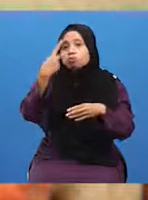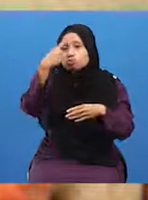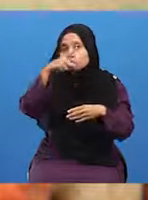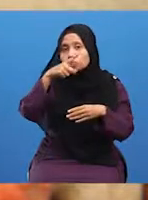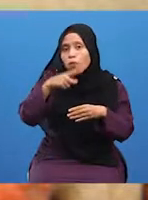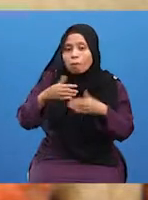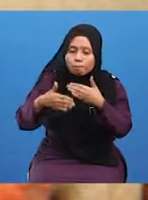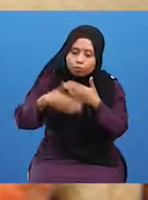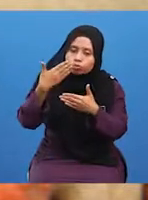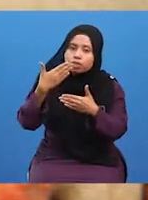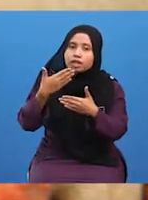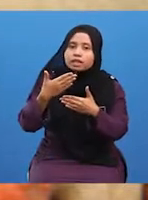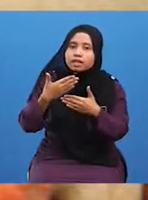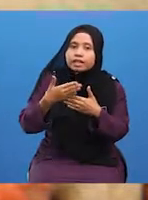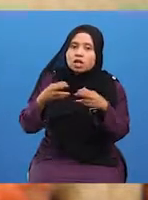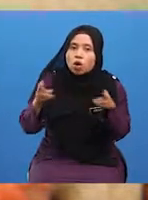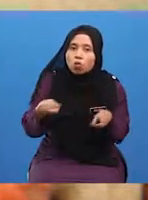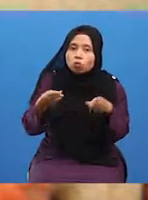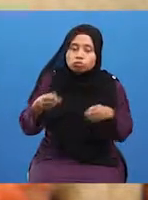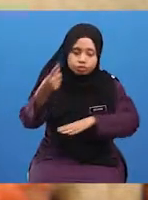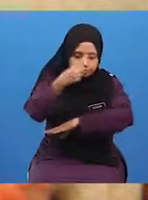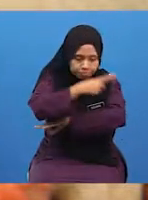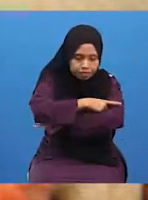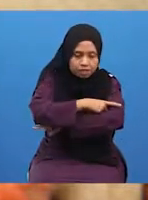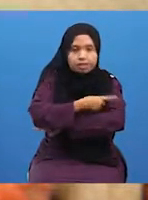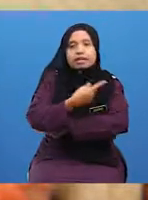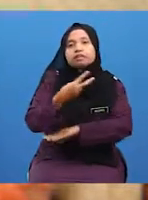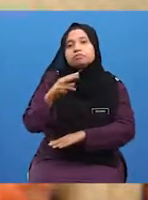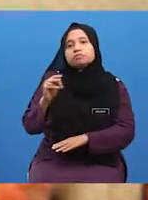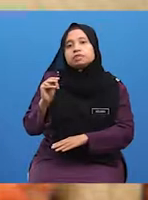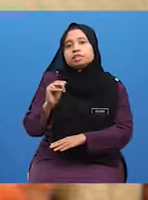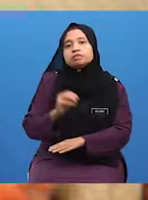memudahkan urusan harian mereka.